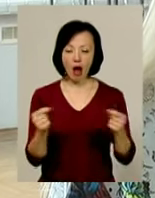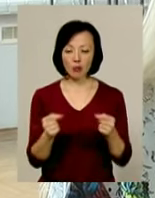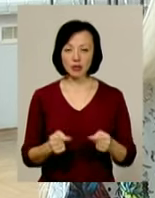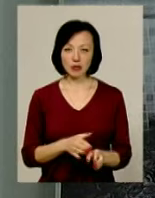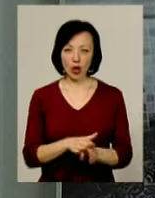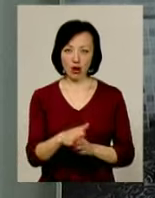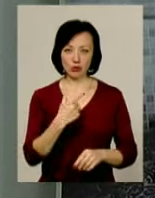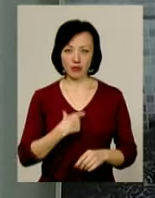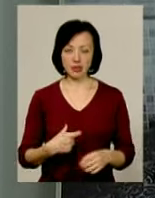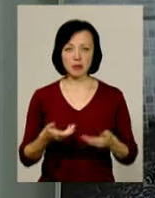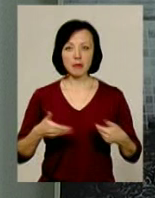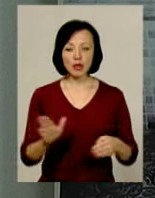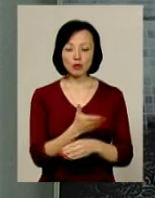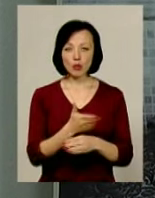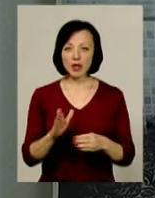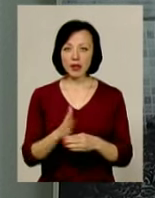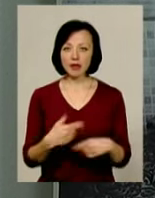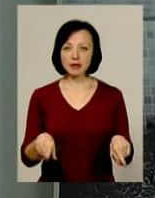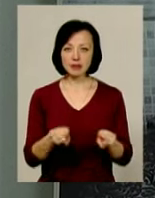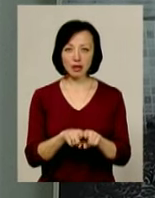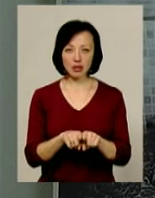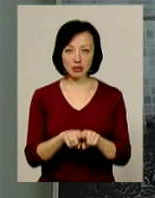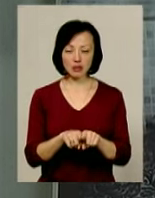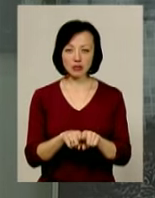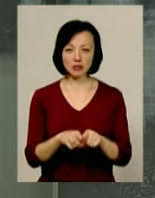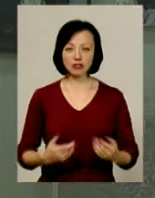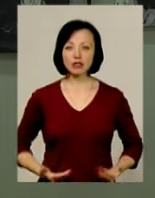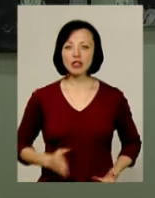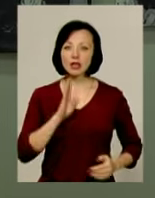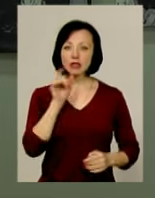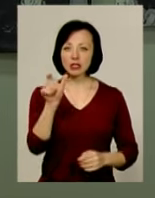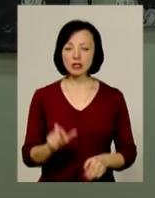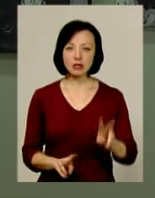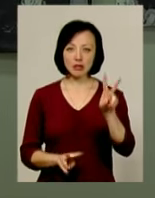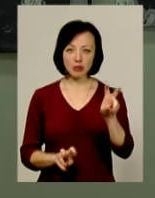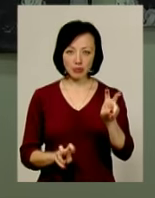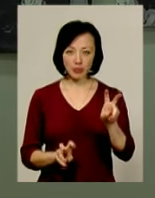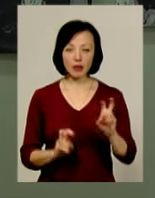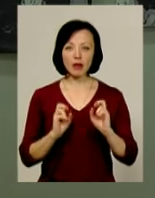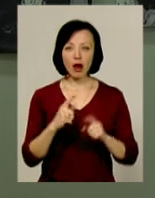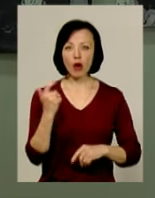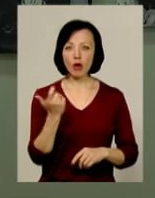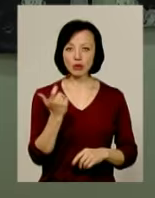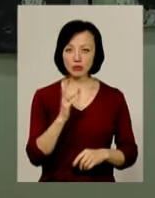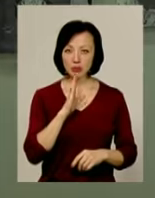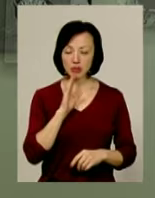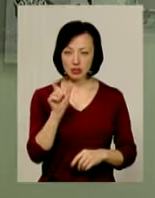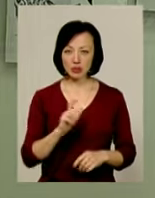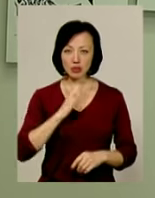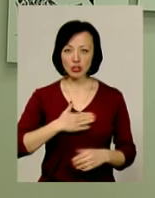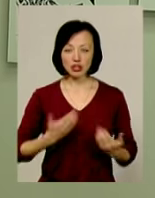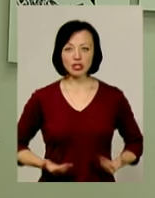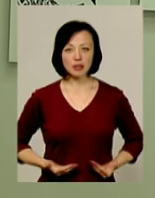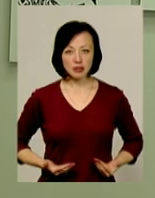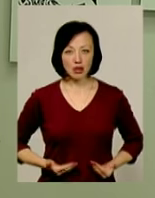реалізуватись. Ми розподілили ці життя жінки за такими назвами, як господиня. Це наше життя в